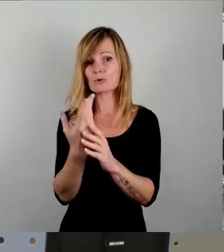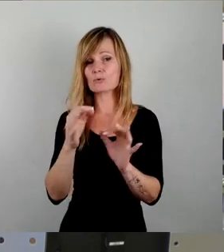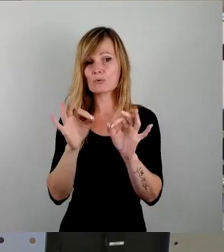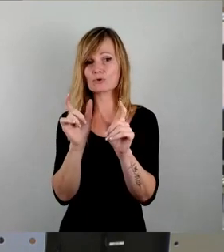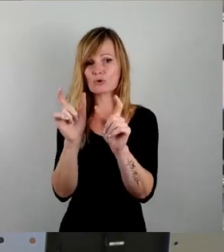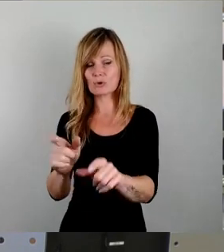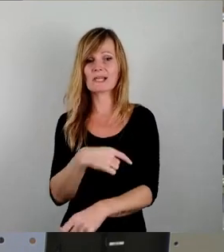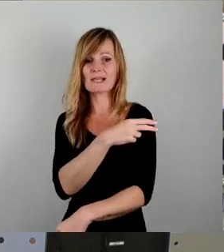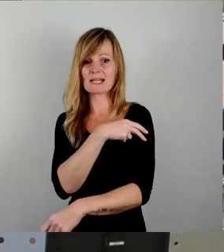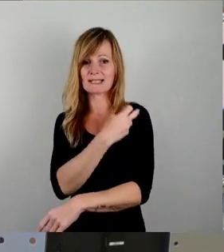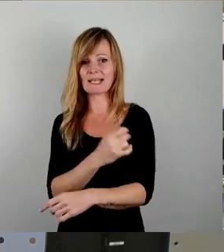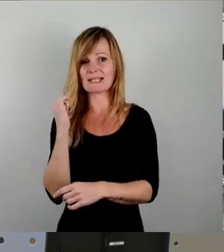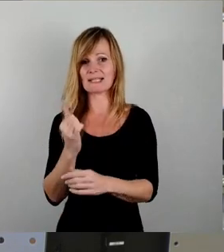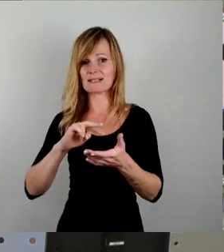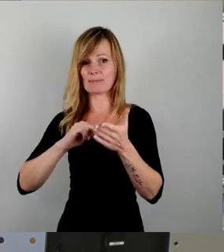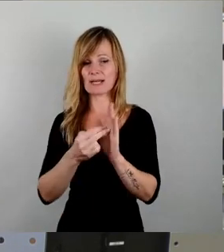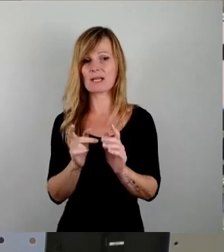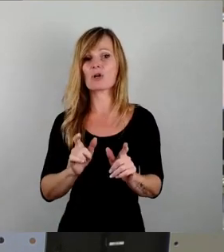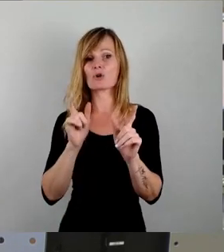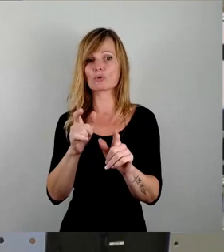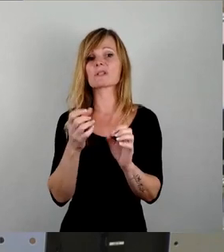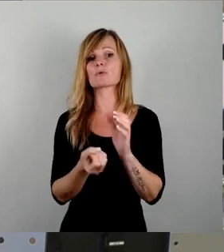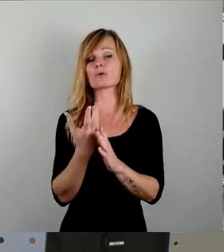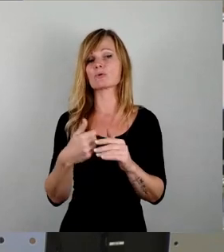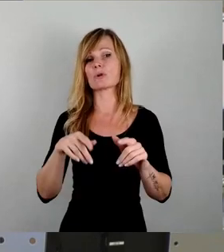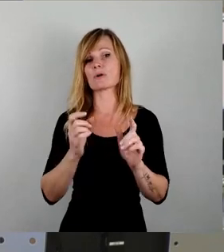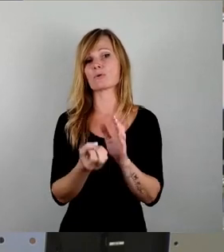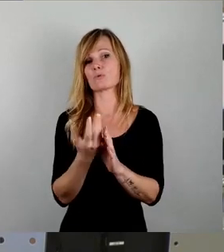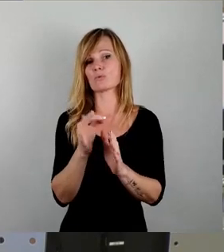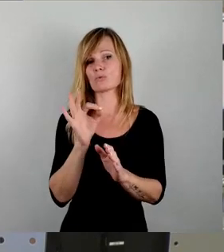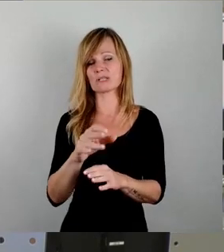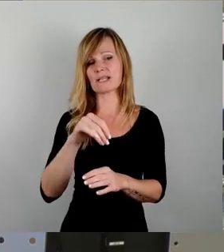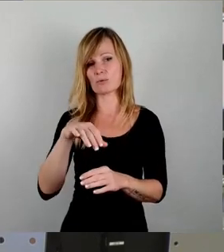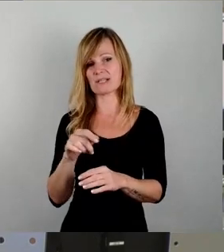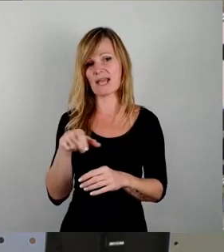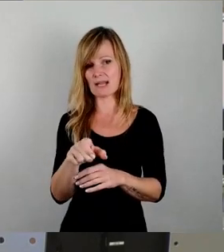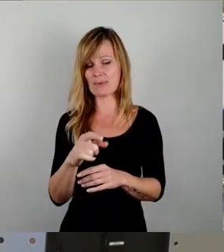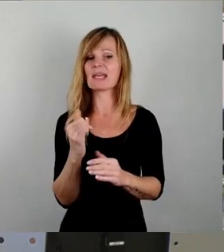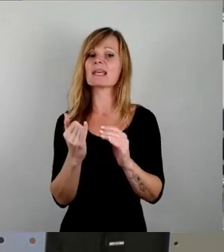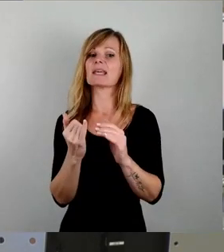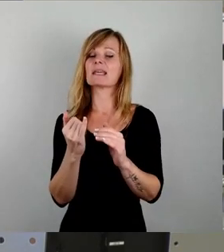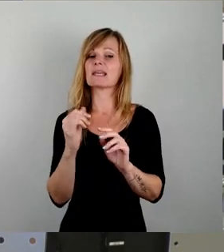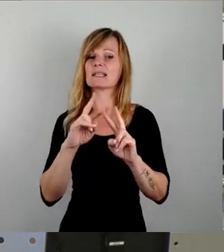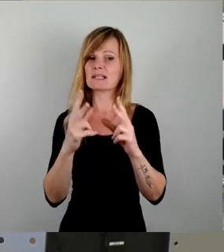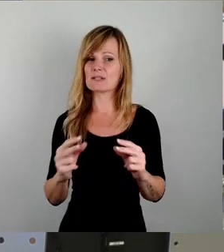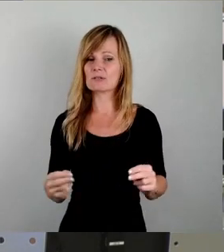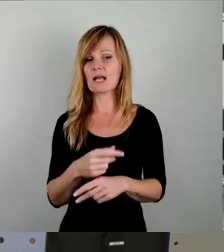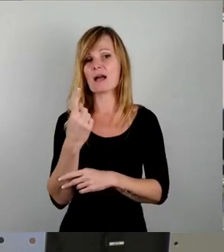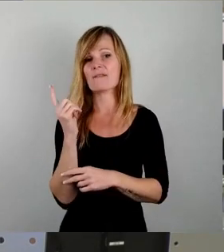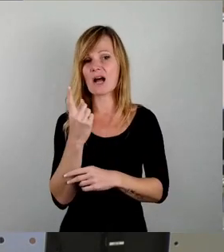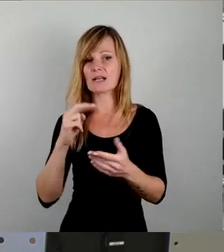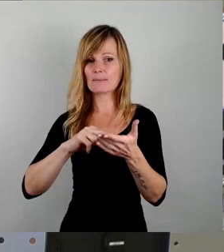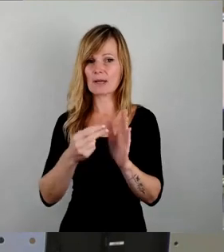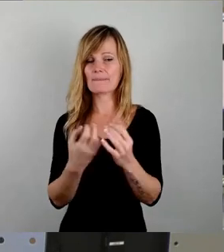Sanitätsdienstplan, Schutz von Kulturgut, SAS-Elbe, internationaler Warn- und Alarmplan, Starkregengefahren,